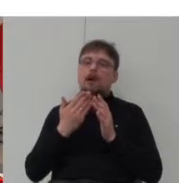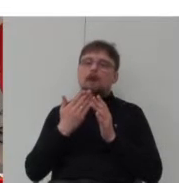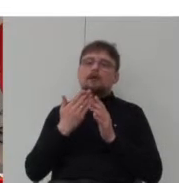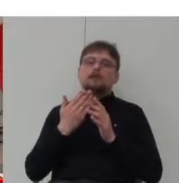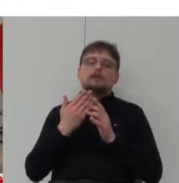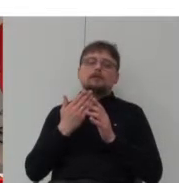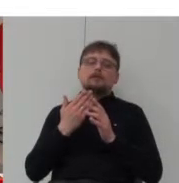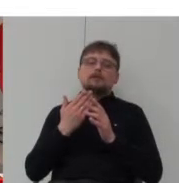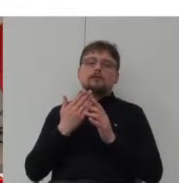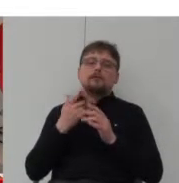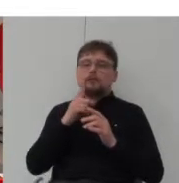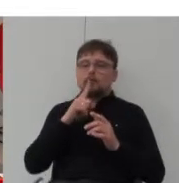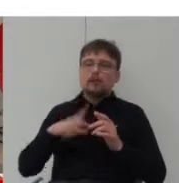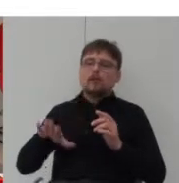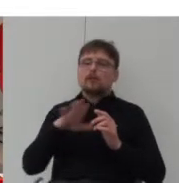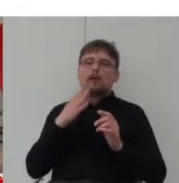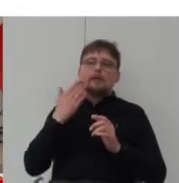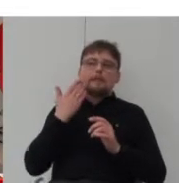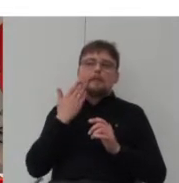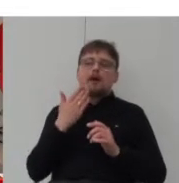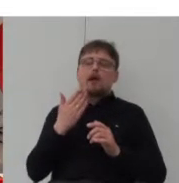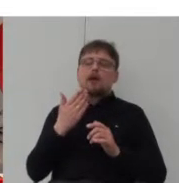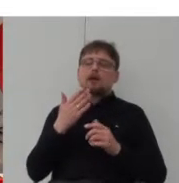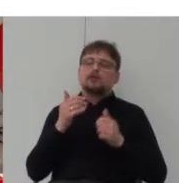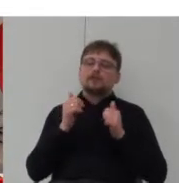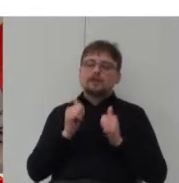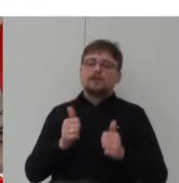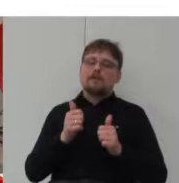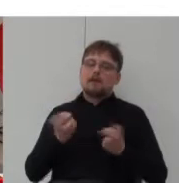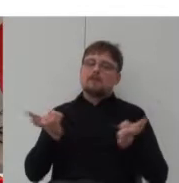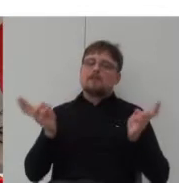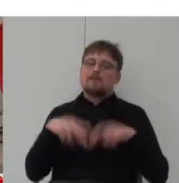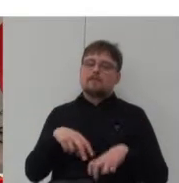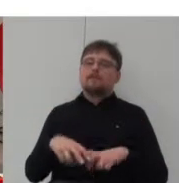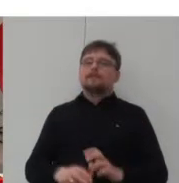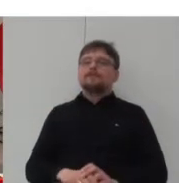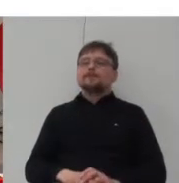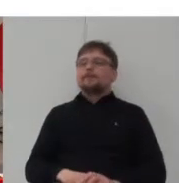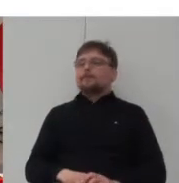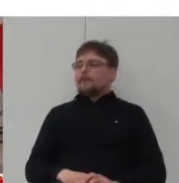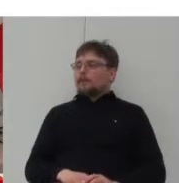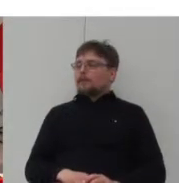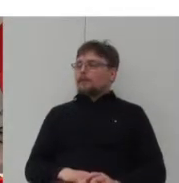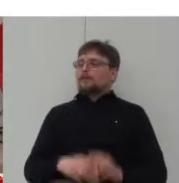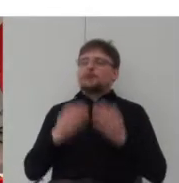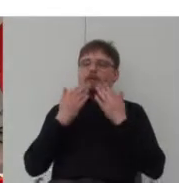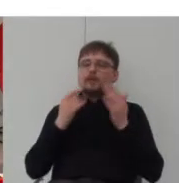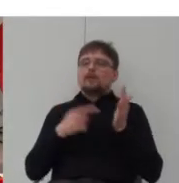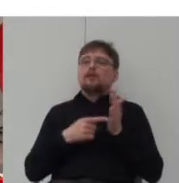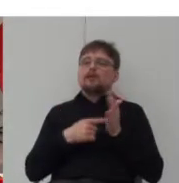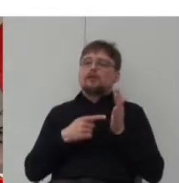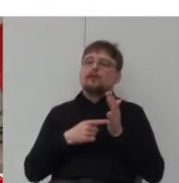i te społeczności stworzą się bardzo trwałe a także umożliwia takie podejście pewną